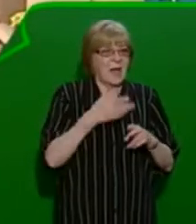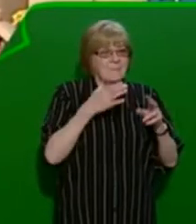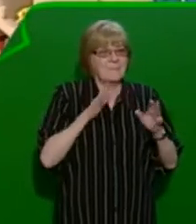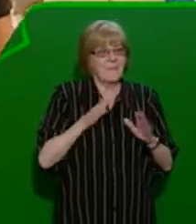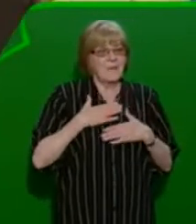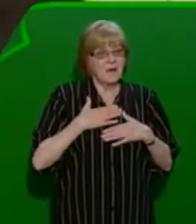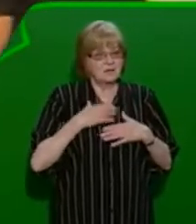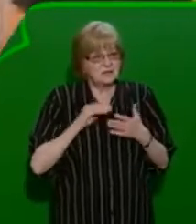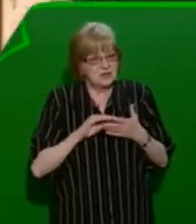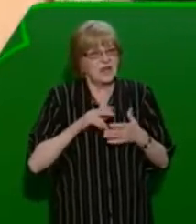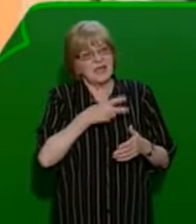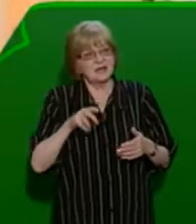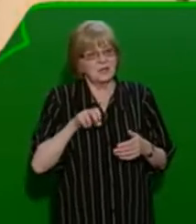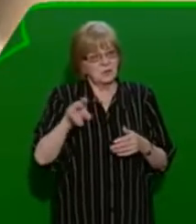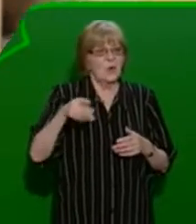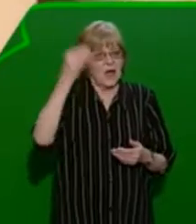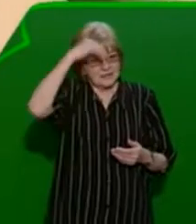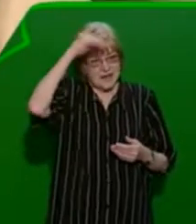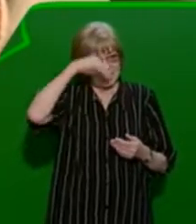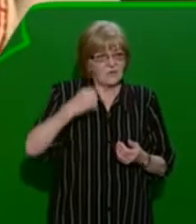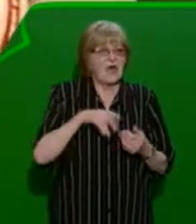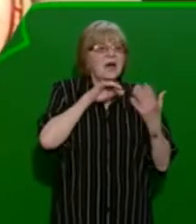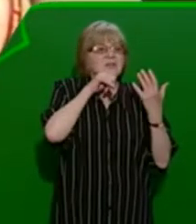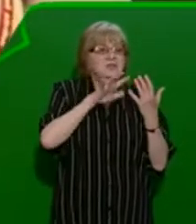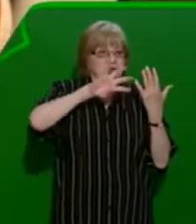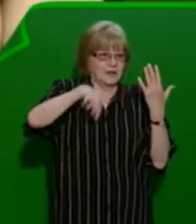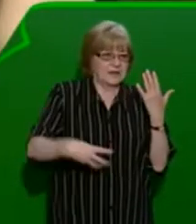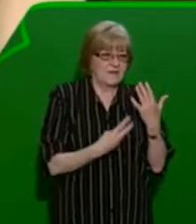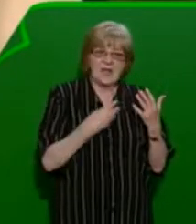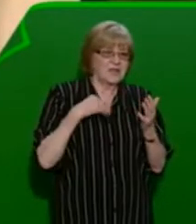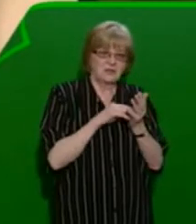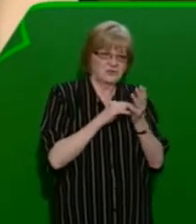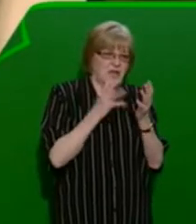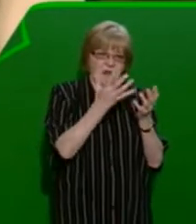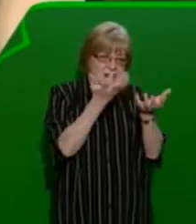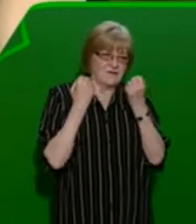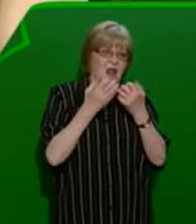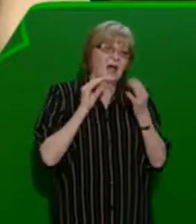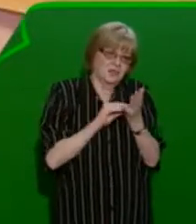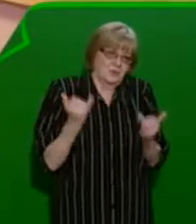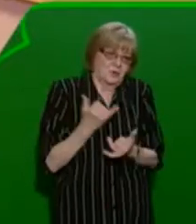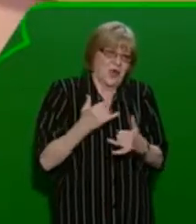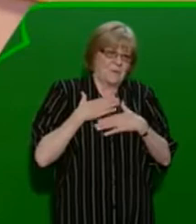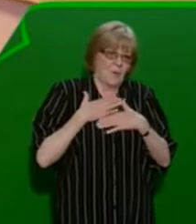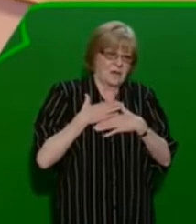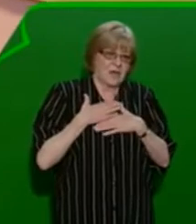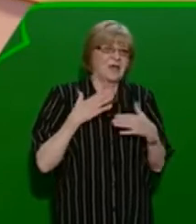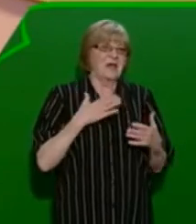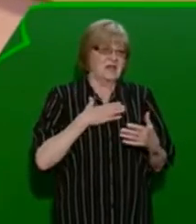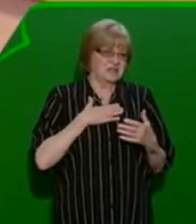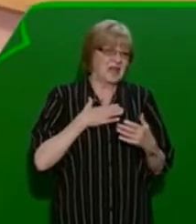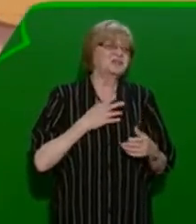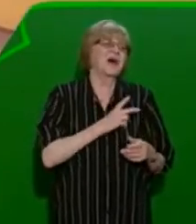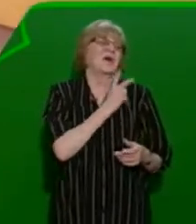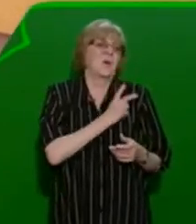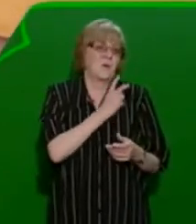kde mám věci, když si chodím s koukama ještě zatrénovat, takže ta devítka, tu jsem prostě nevyklidil a to je pořád moje. Naše chlouba asi nebude